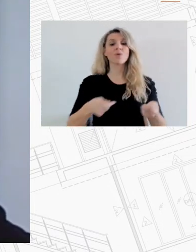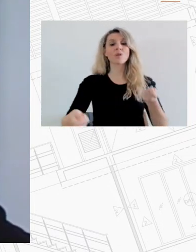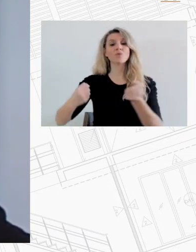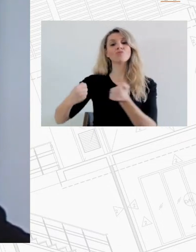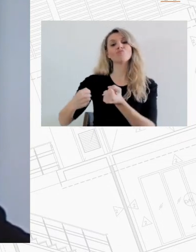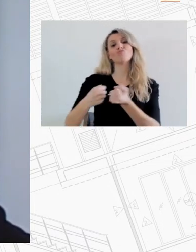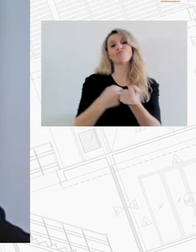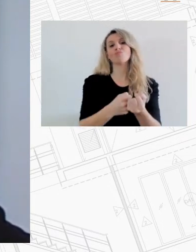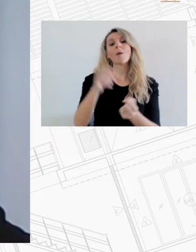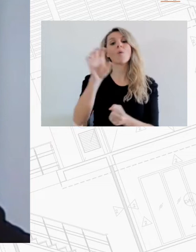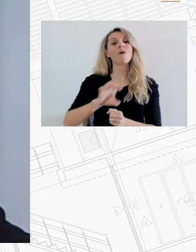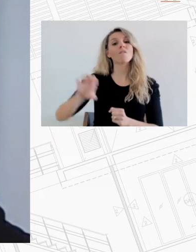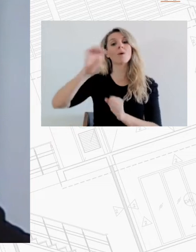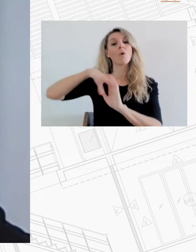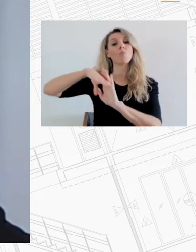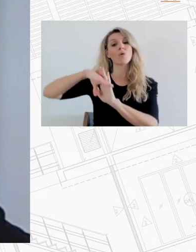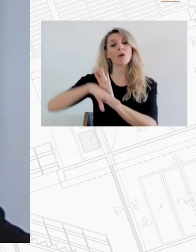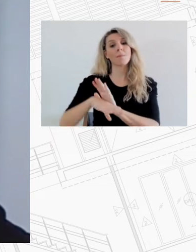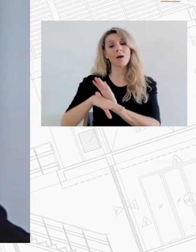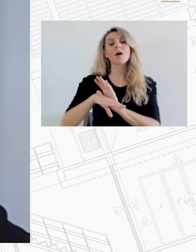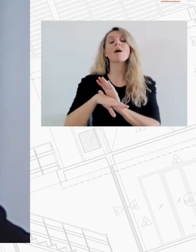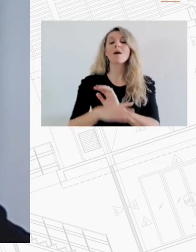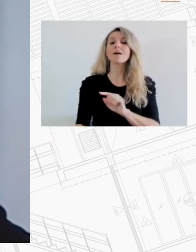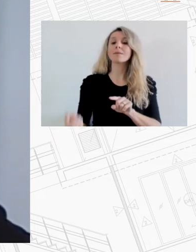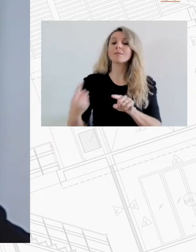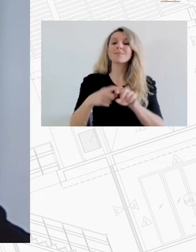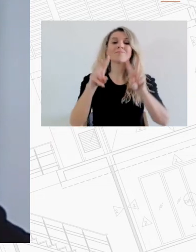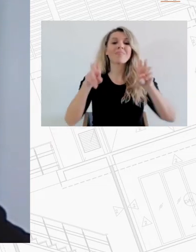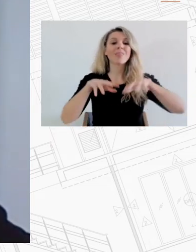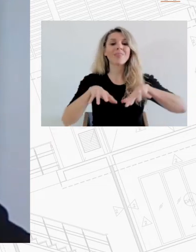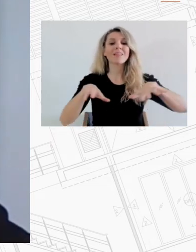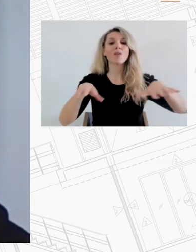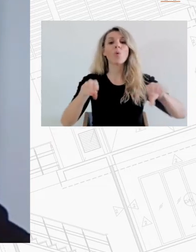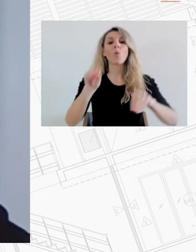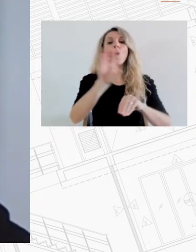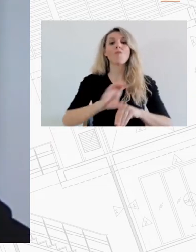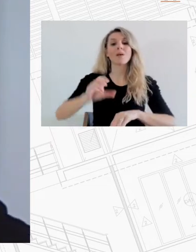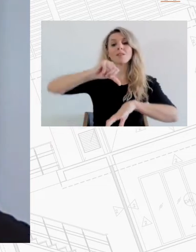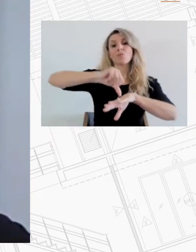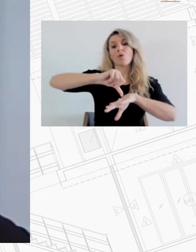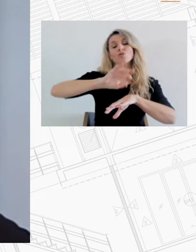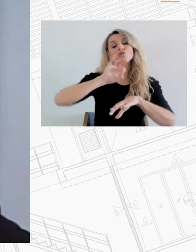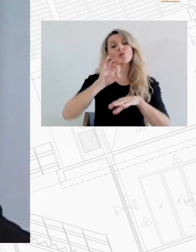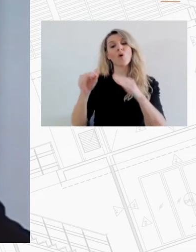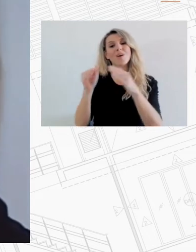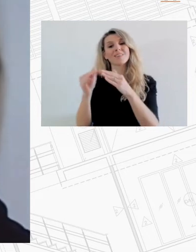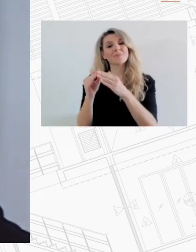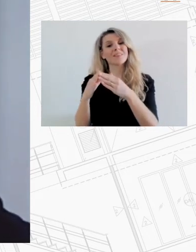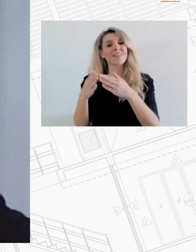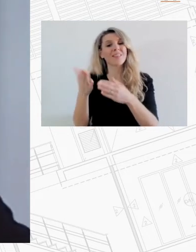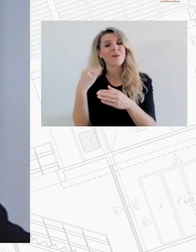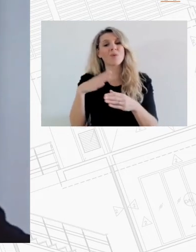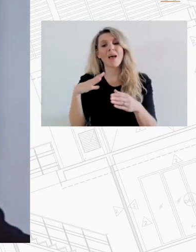URBAC3 και το Δίκτυο Ευρωπαϊκών Πόλεων για την καταπολέμηση της αστηγίας ROO. Το μοντέλο αυτό